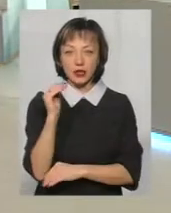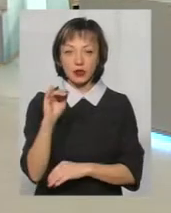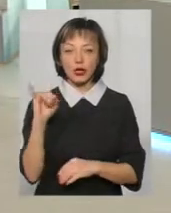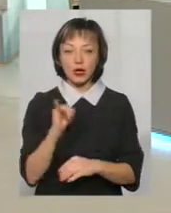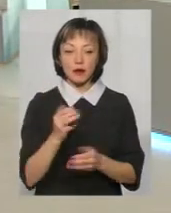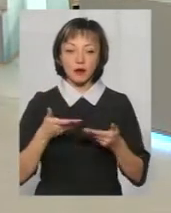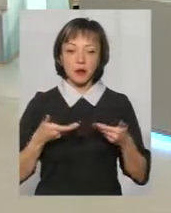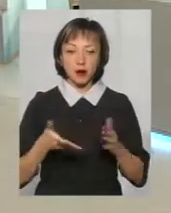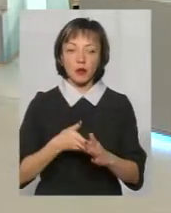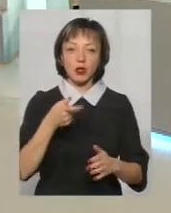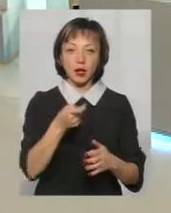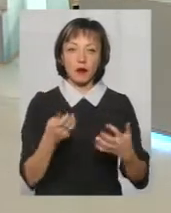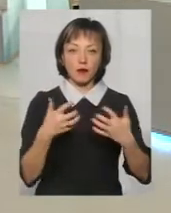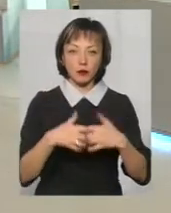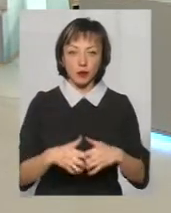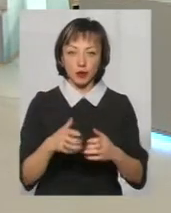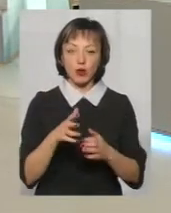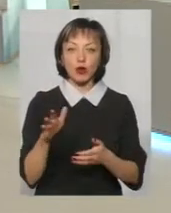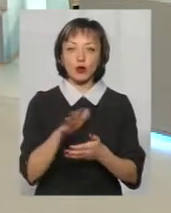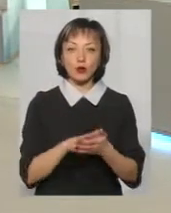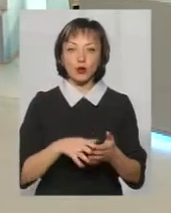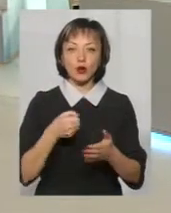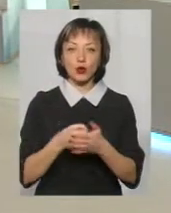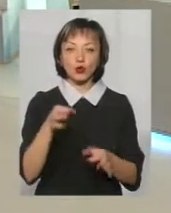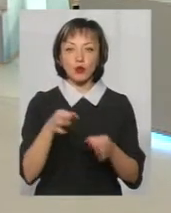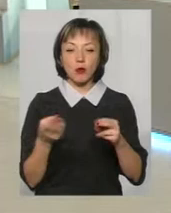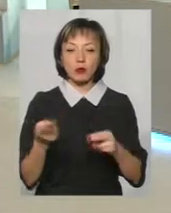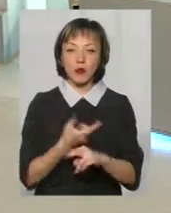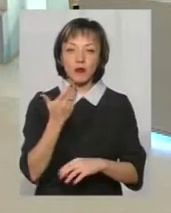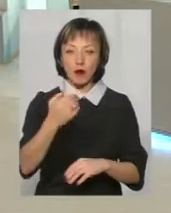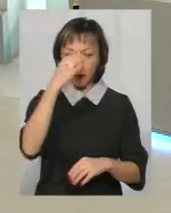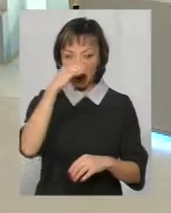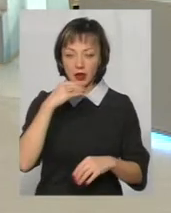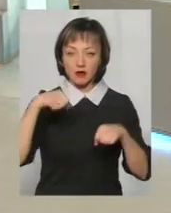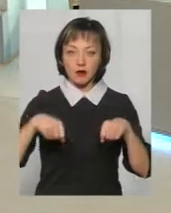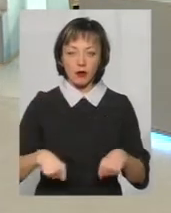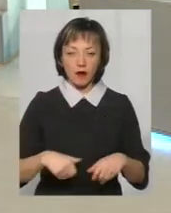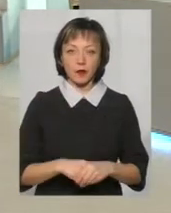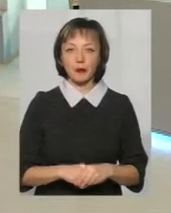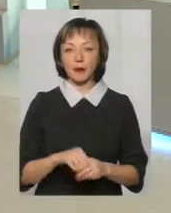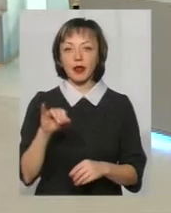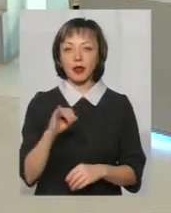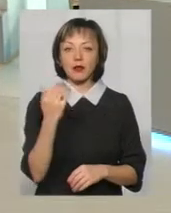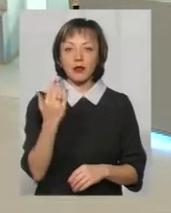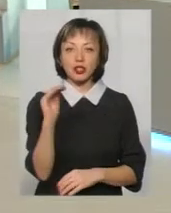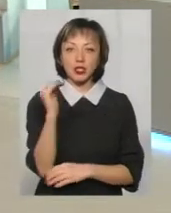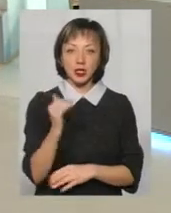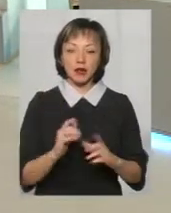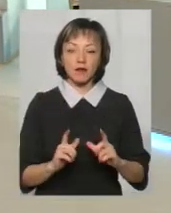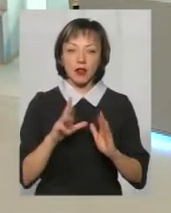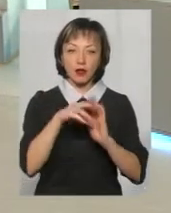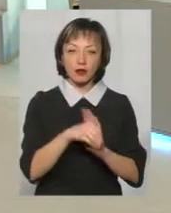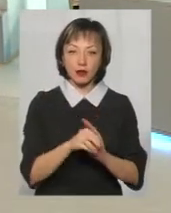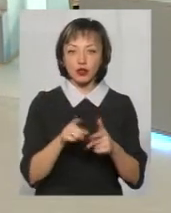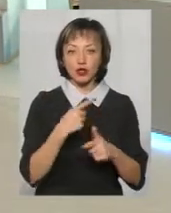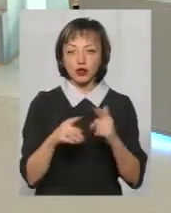і ми подаємо автоматично позов до суду про позбавлення вас батьківських прав. І ваша дитина буде влаштована, знову ж